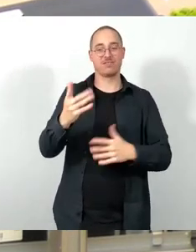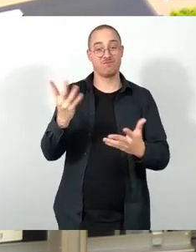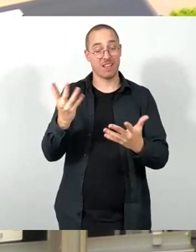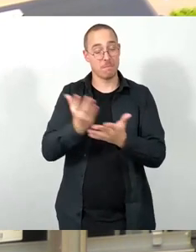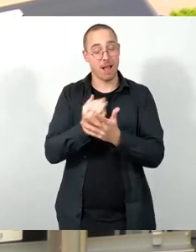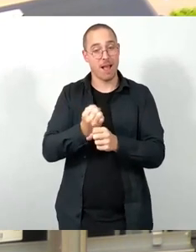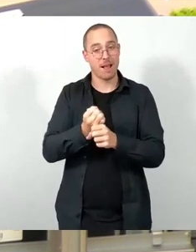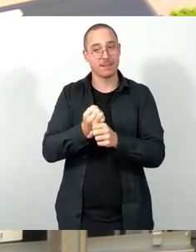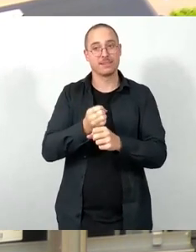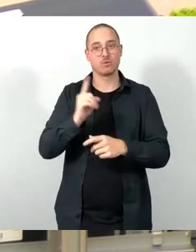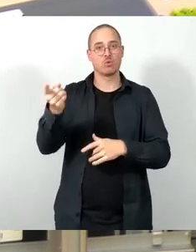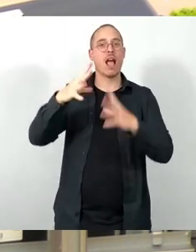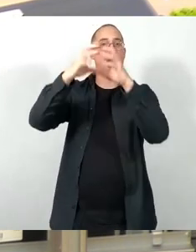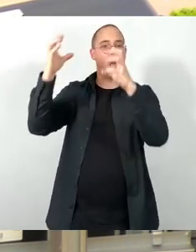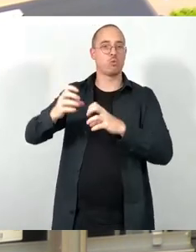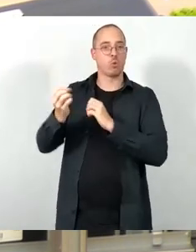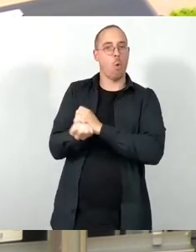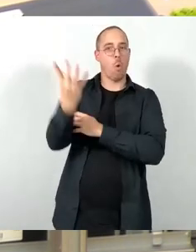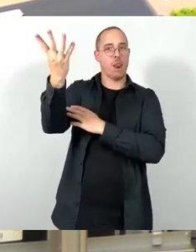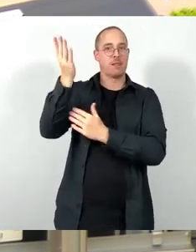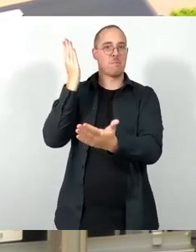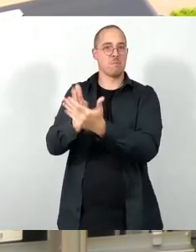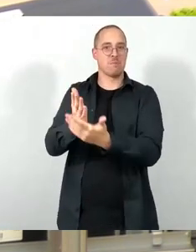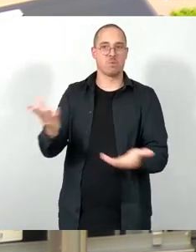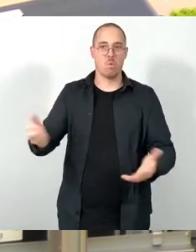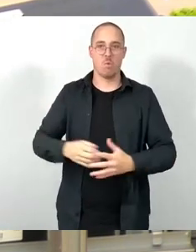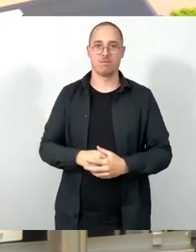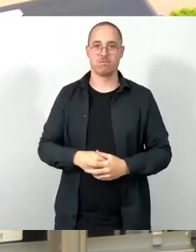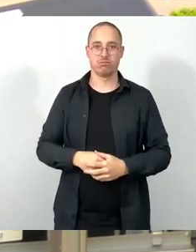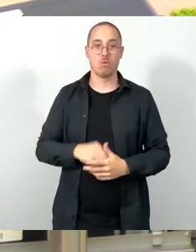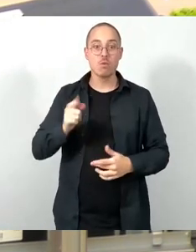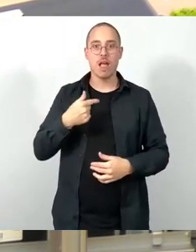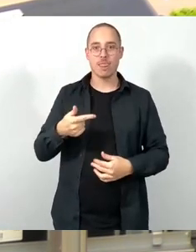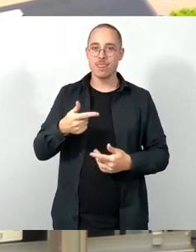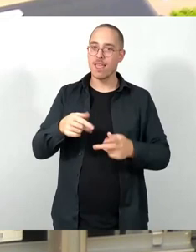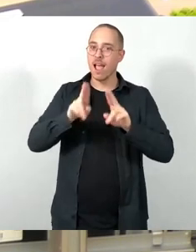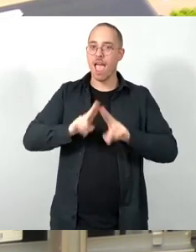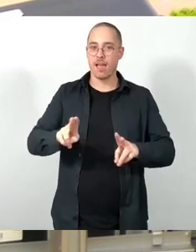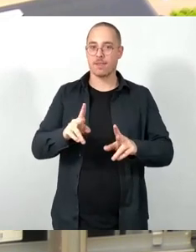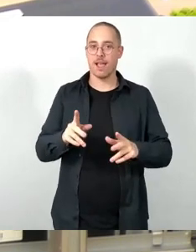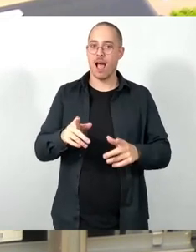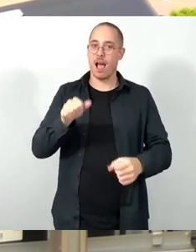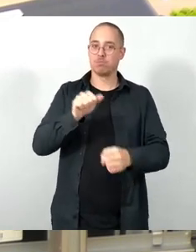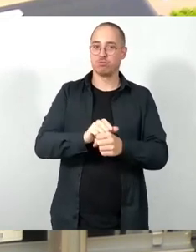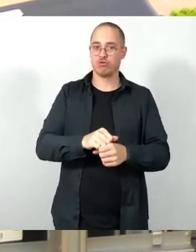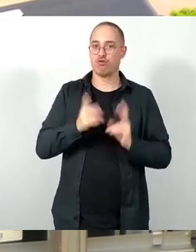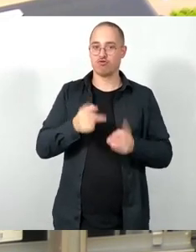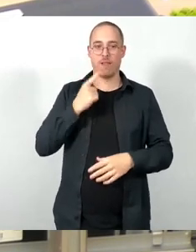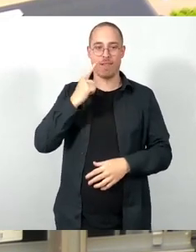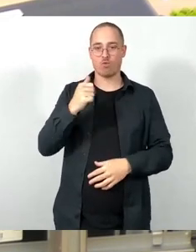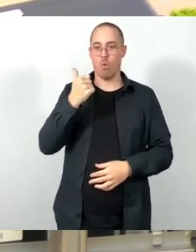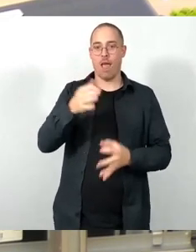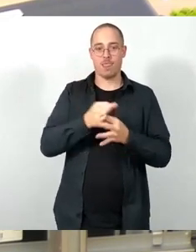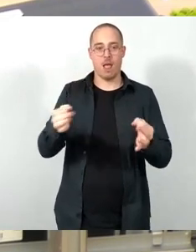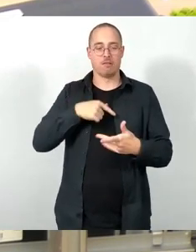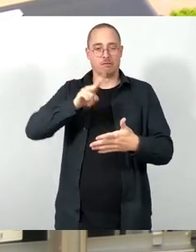kann man von dem ehrenamtlichen Stadtrat dann doch nicht verlangen, dass er das innerhalb von einem Tag komplett durcharbeitet. Ich habe also die Vertragung beantragt, die wurde abgelehnt. Und